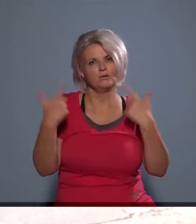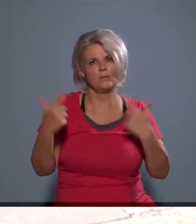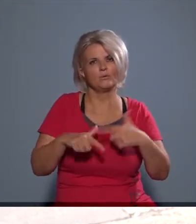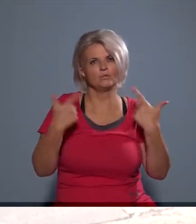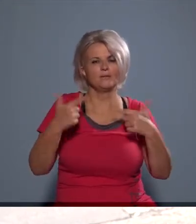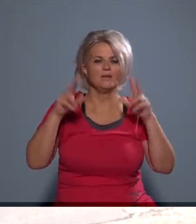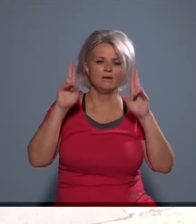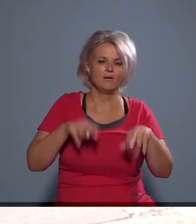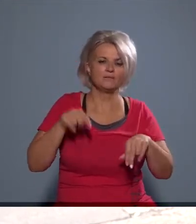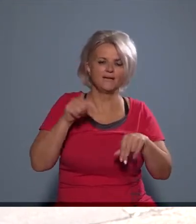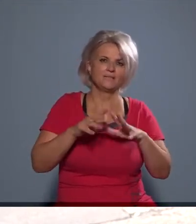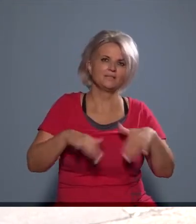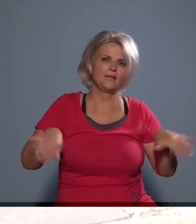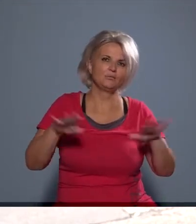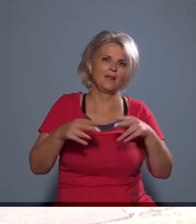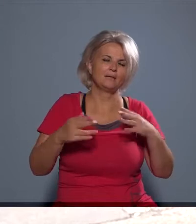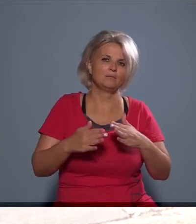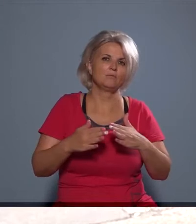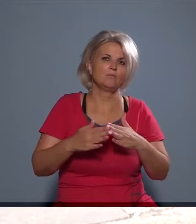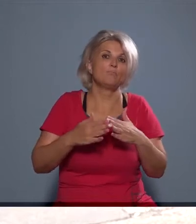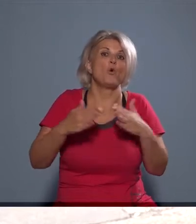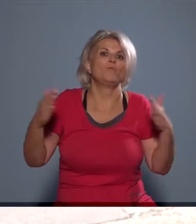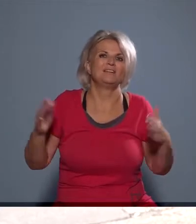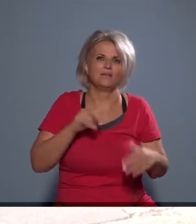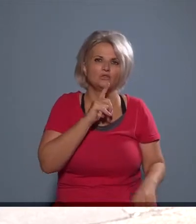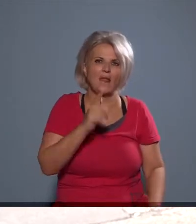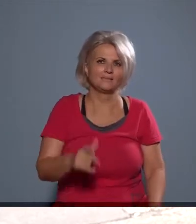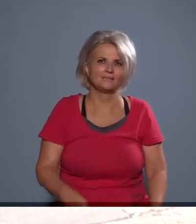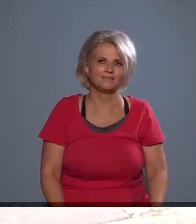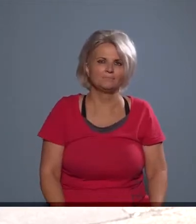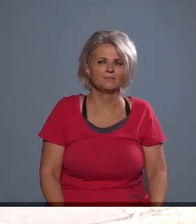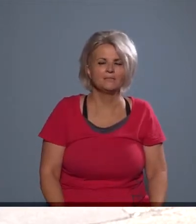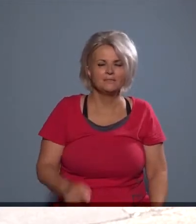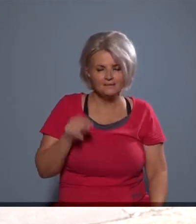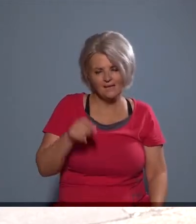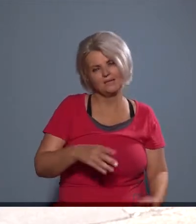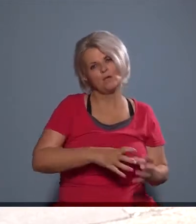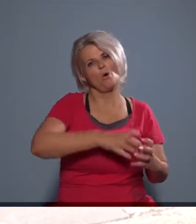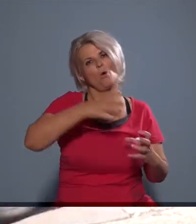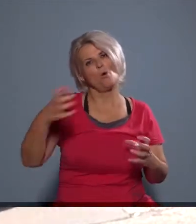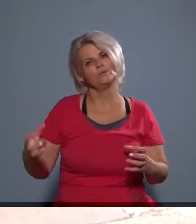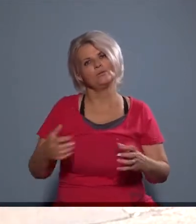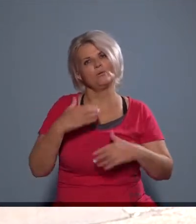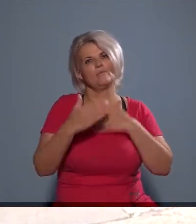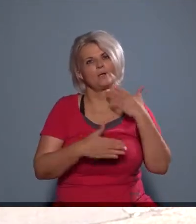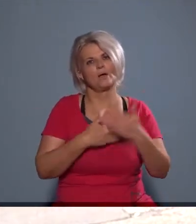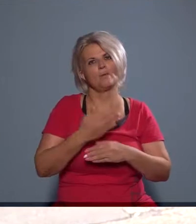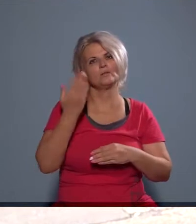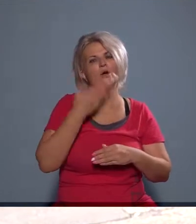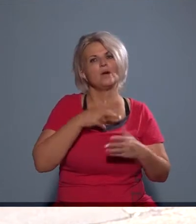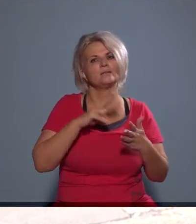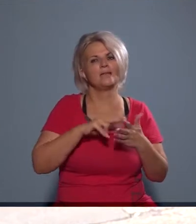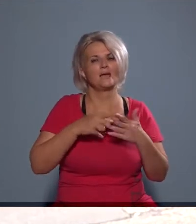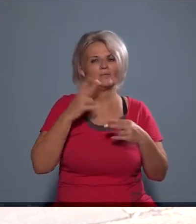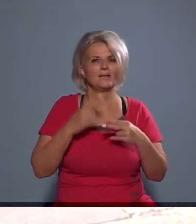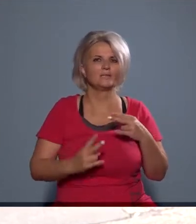valószínűleg ez a terület kiszélesítése, illetve megnagyobbításra kerül. Természetesen ez egy nagyon hosszú folyamat, mert amikor elkészülnek